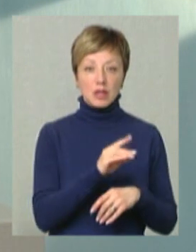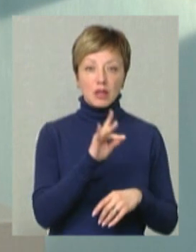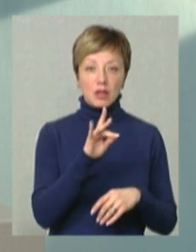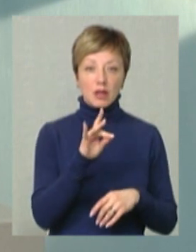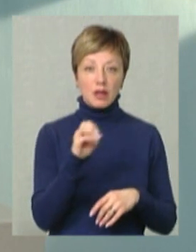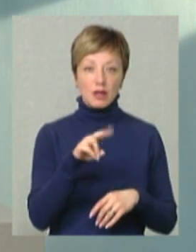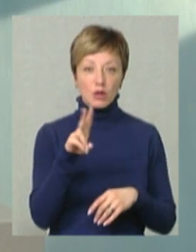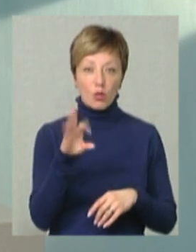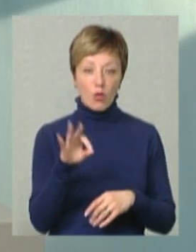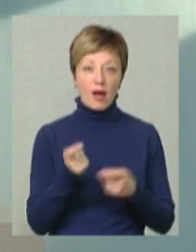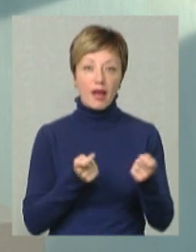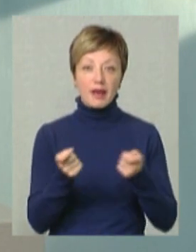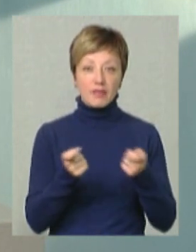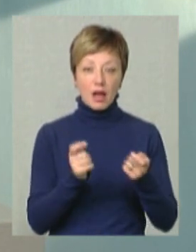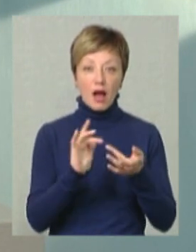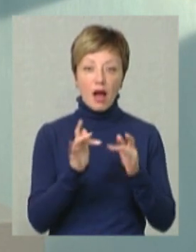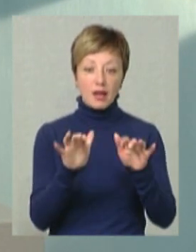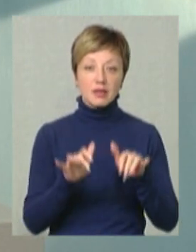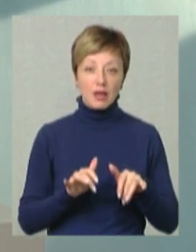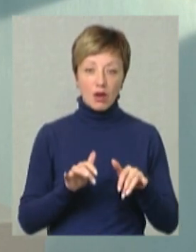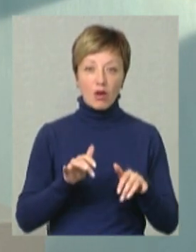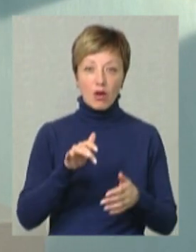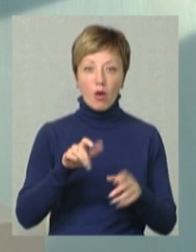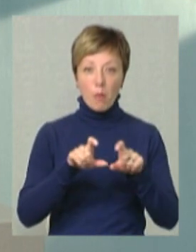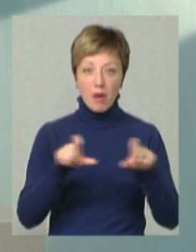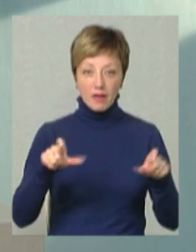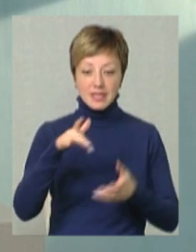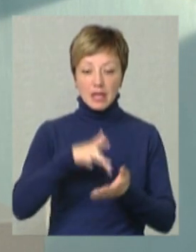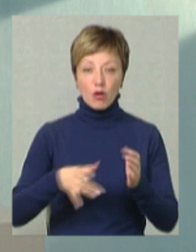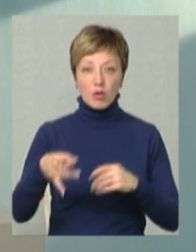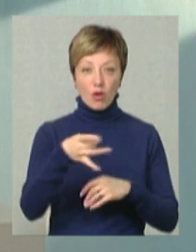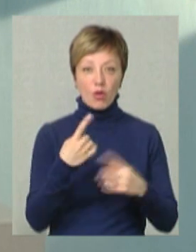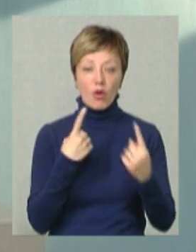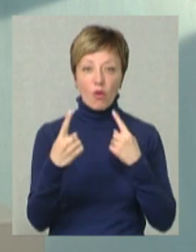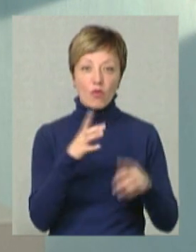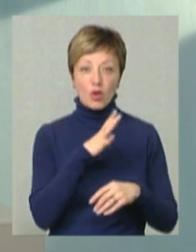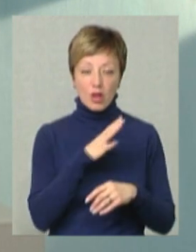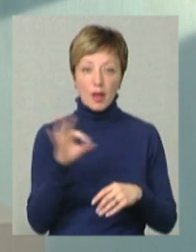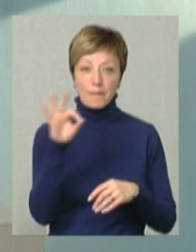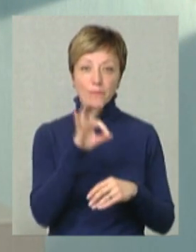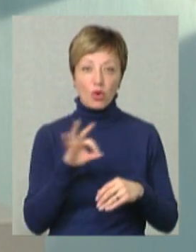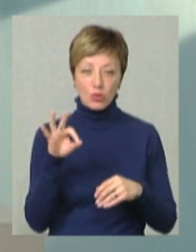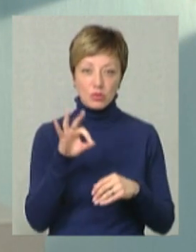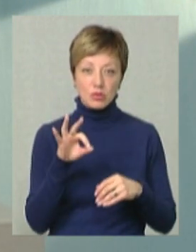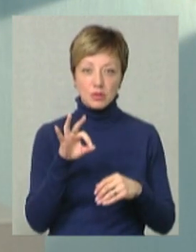Ричко, керівник IT-компанії у Центральному регіоні. Говорили про